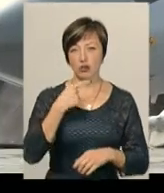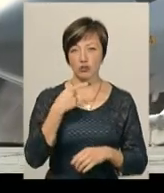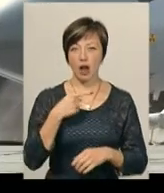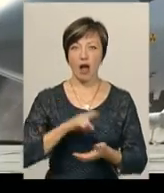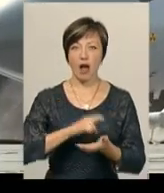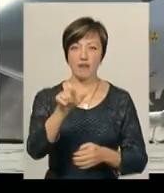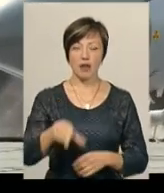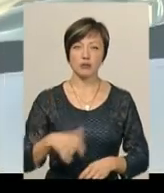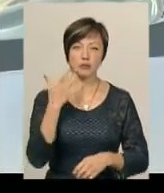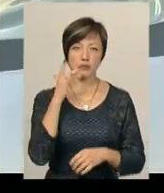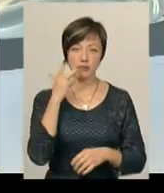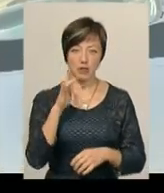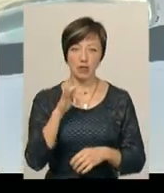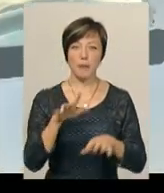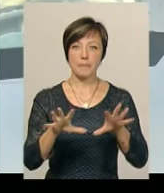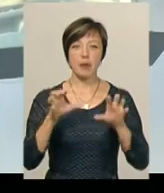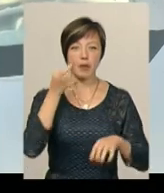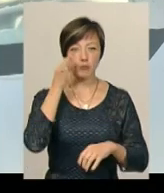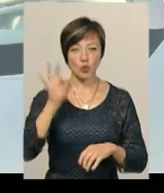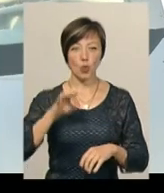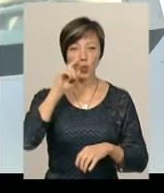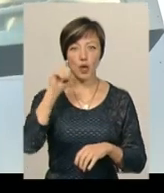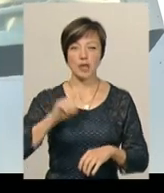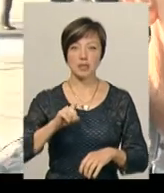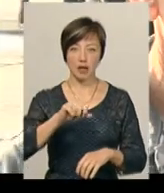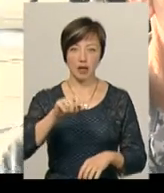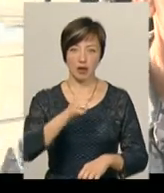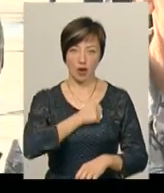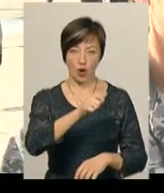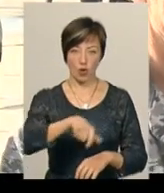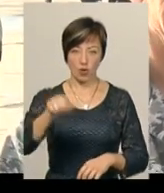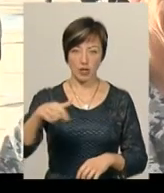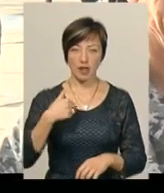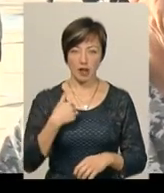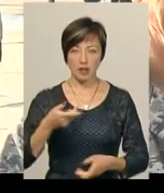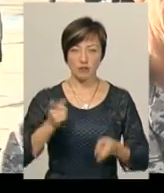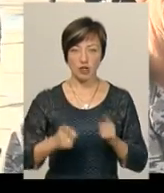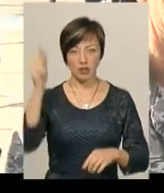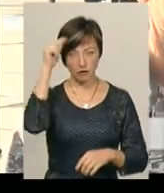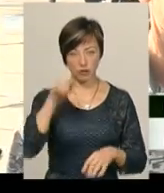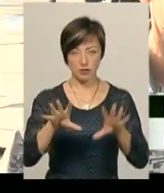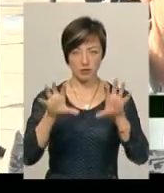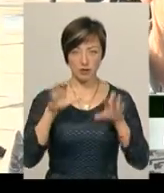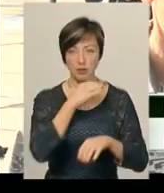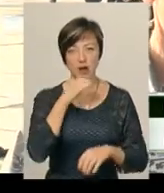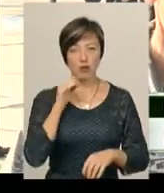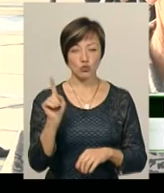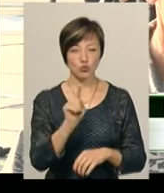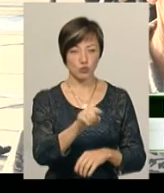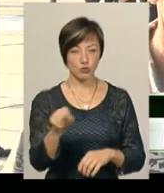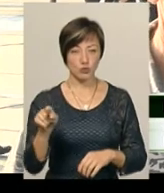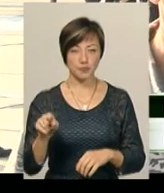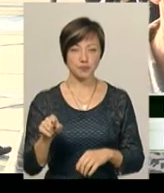авіатори зі Сполучених Штатів перейматимуть досвід українських льотчиків. Я, звичайно, навчився в них багато чому, тому що